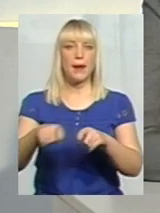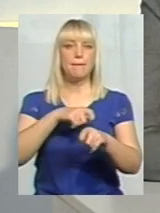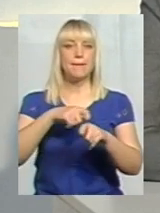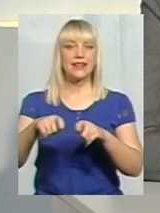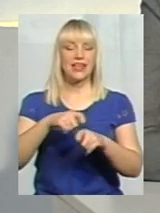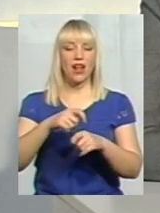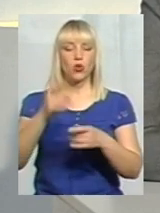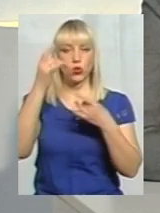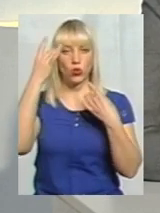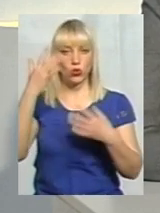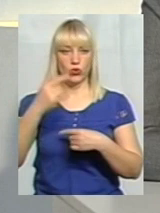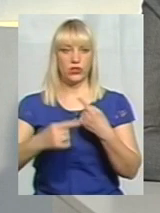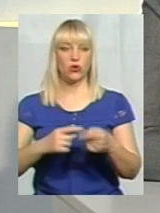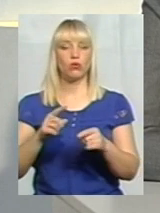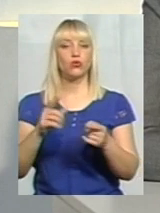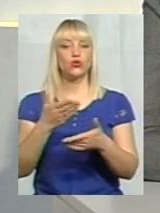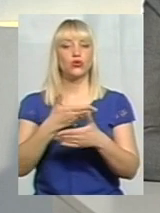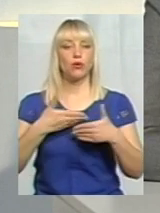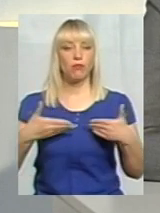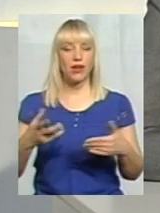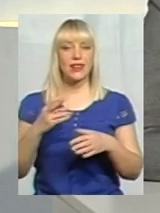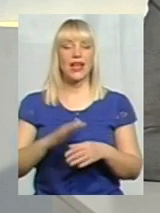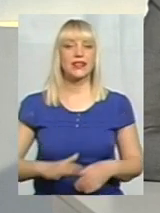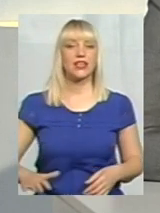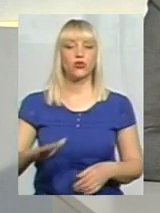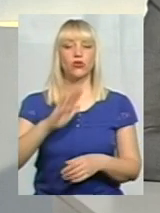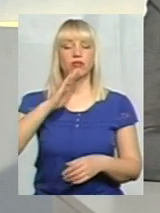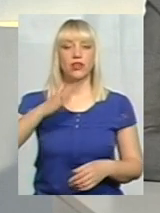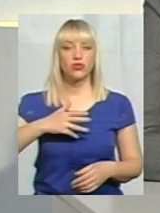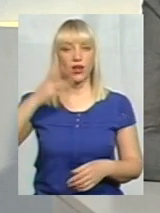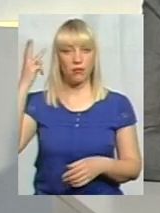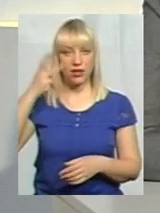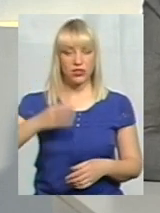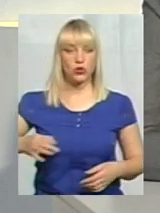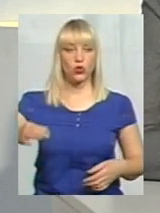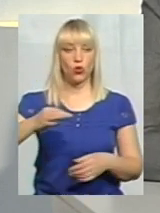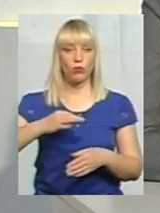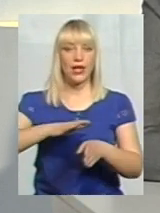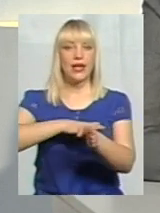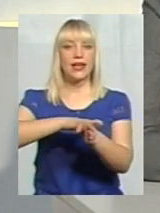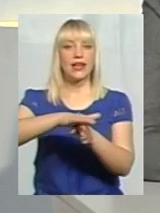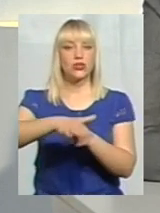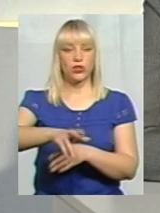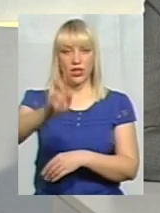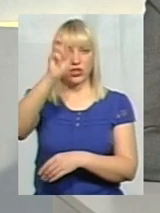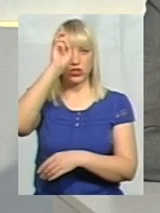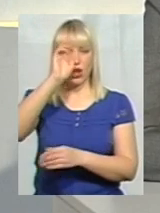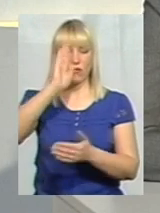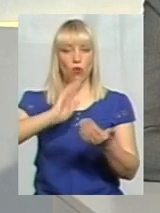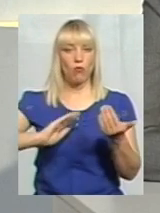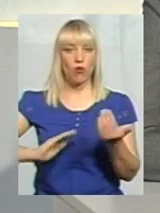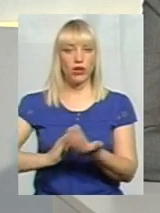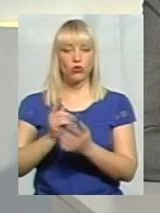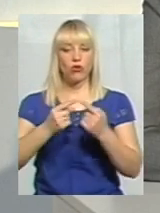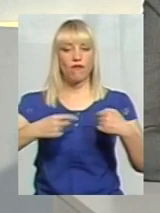культурної спадщини. Тому що ми саме на території нашої Хмельницької області реалізовуємо державну політику в галузі